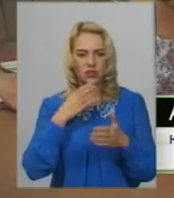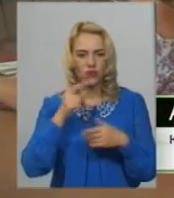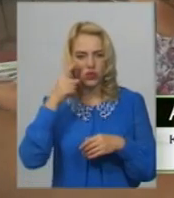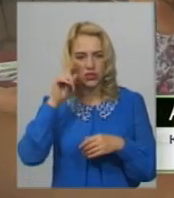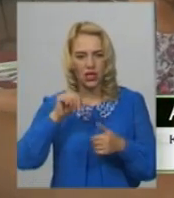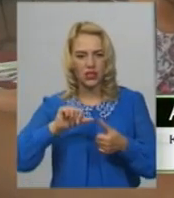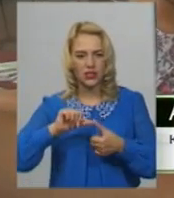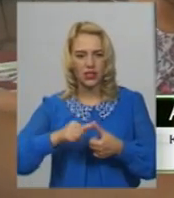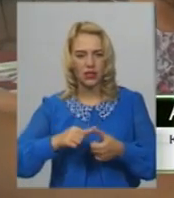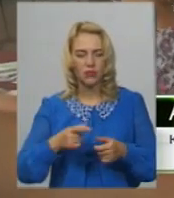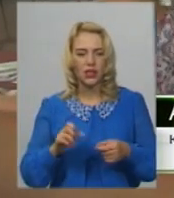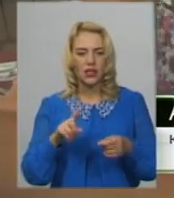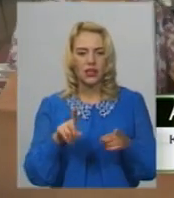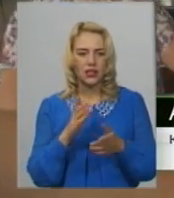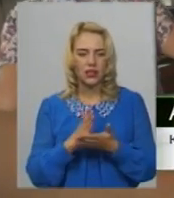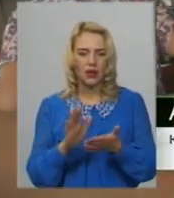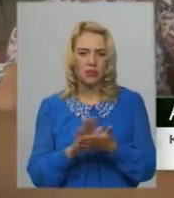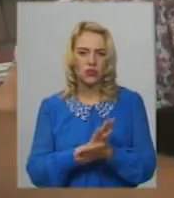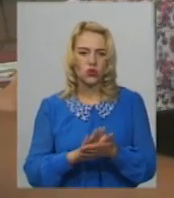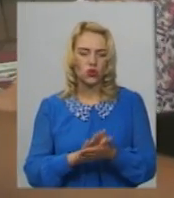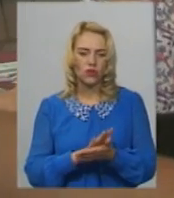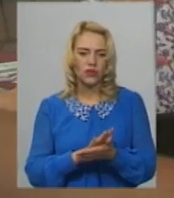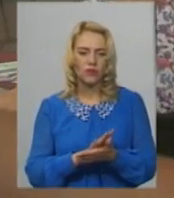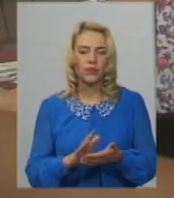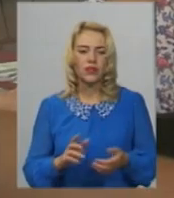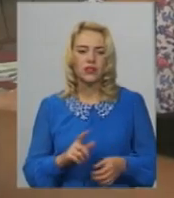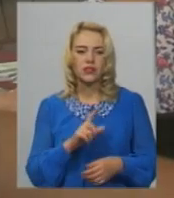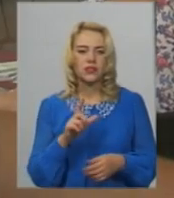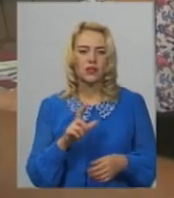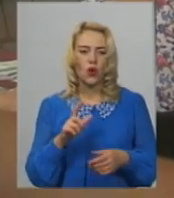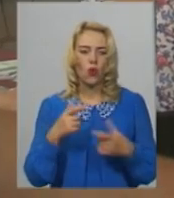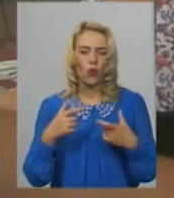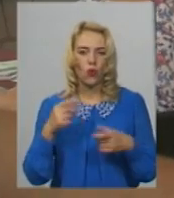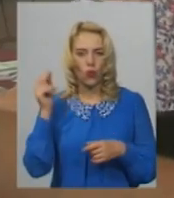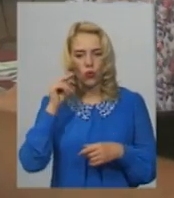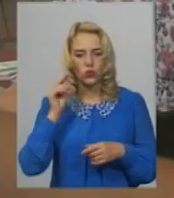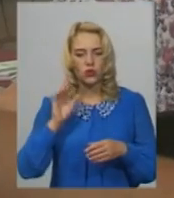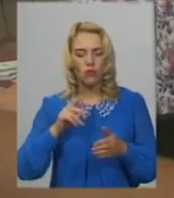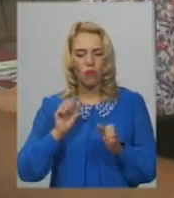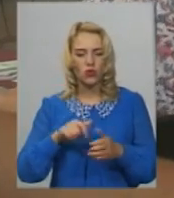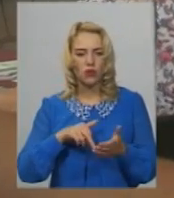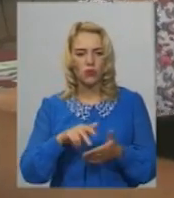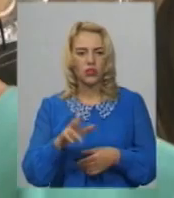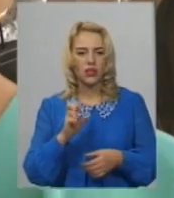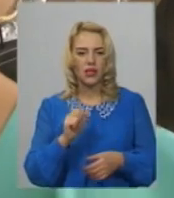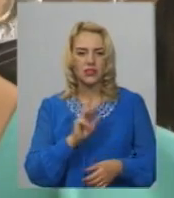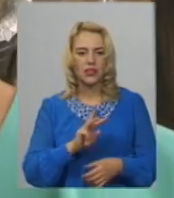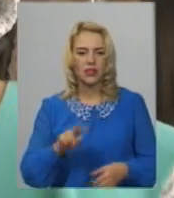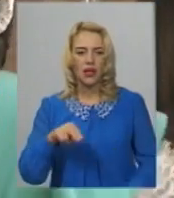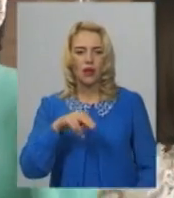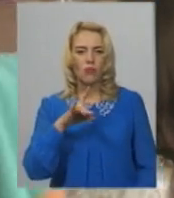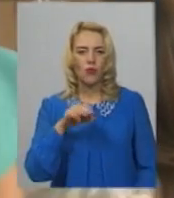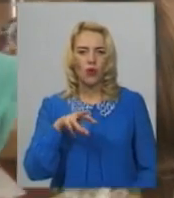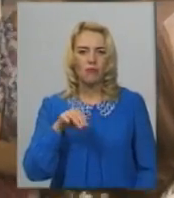їх закріплення. І є абсолютно безкоштовним. Курс можна пройти на сайті Прометеусу. Відвідувач